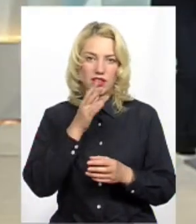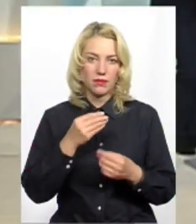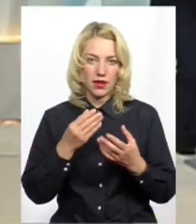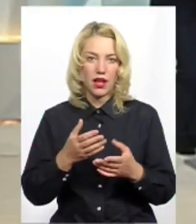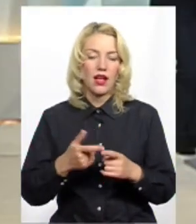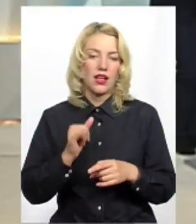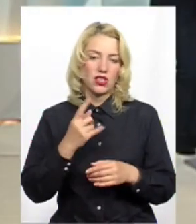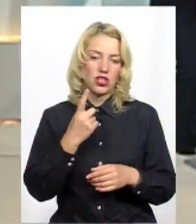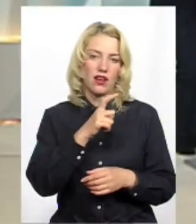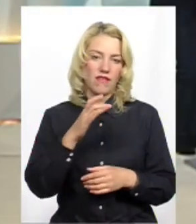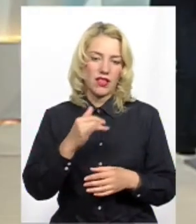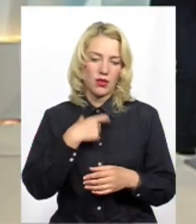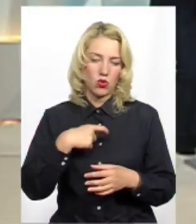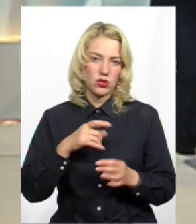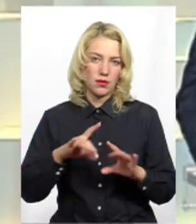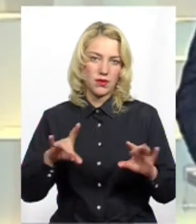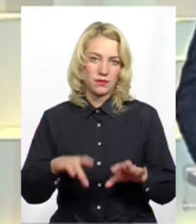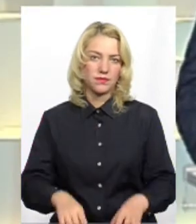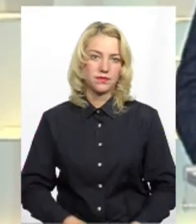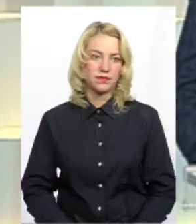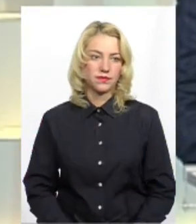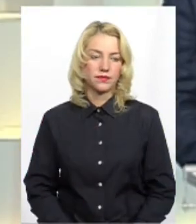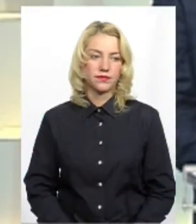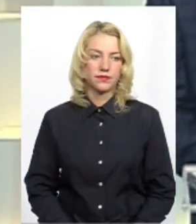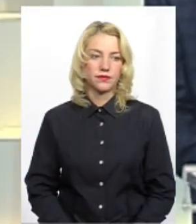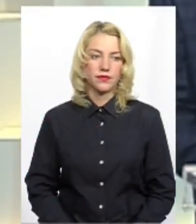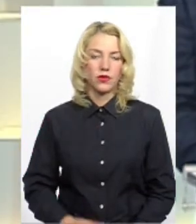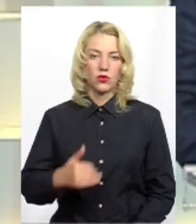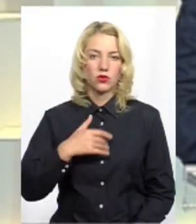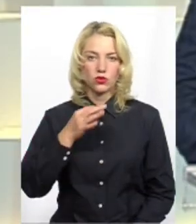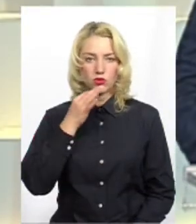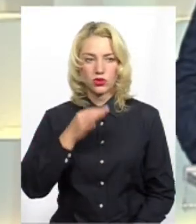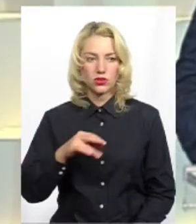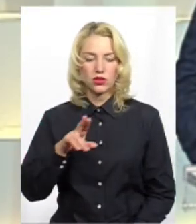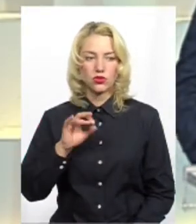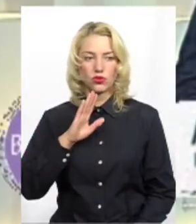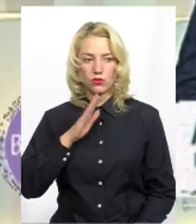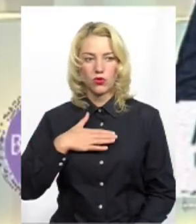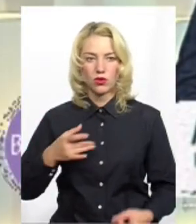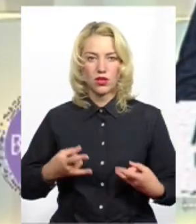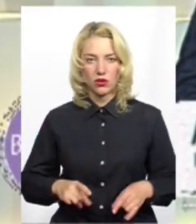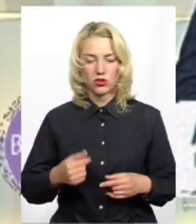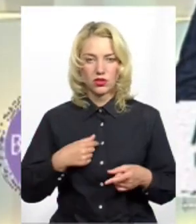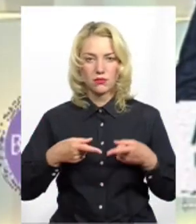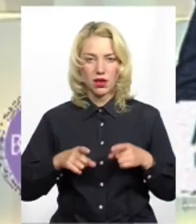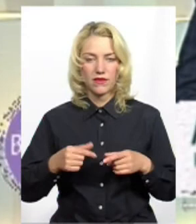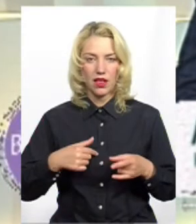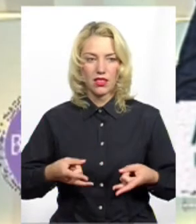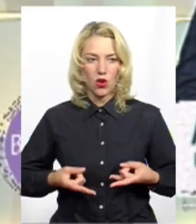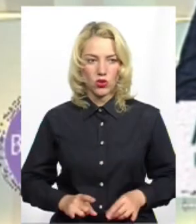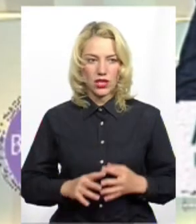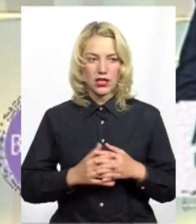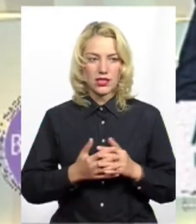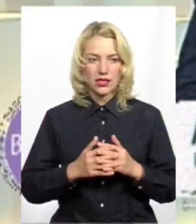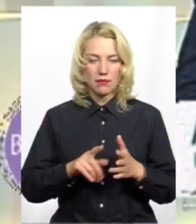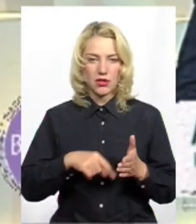себе як кандидата у народні депутати. Прошу, Хвилина. Хочу сказати, що до мого народження, справді я народився в